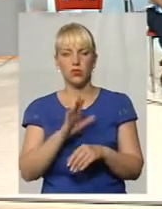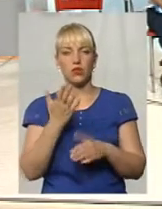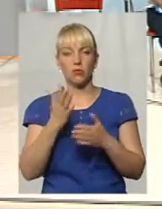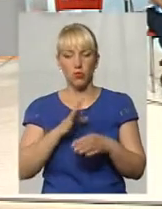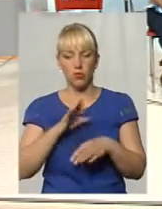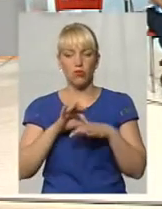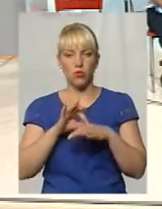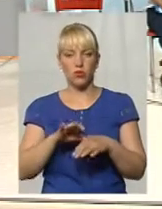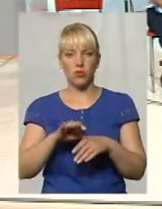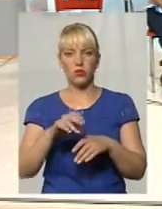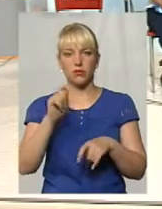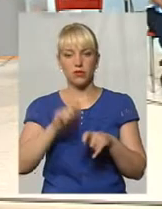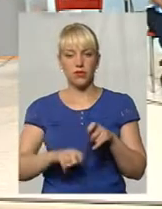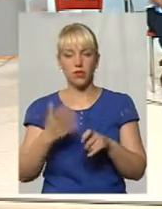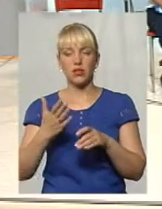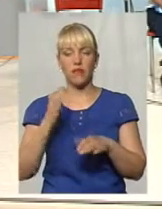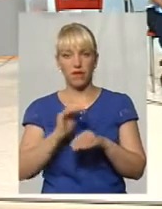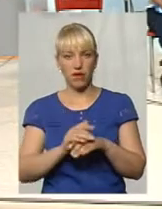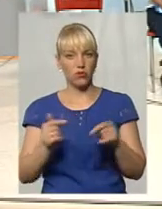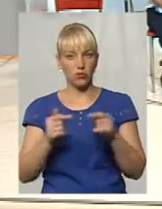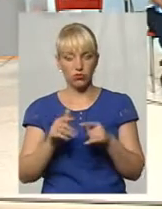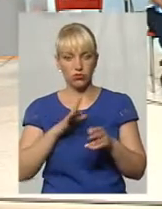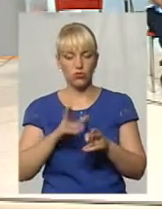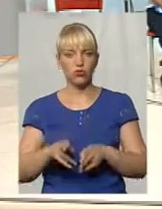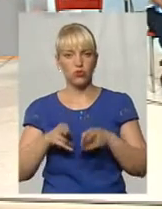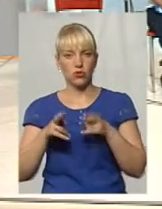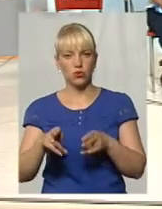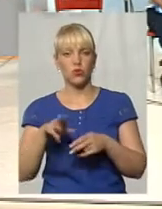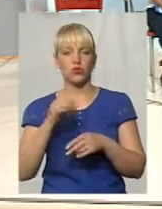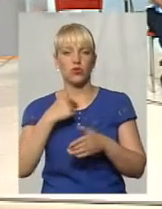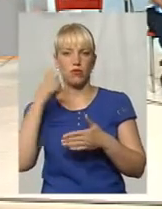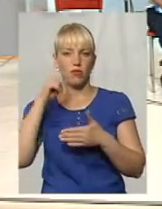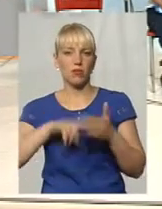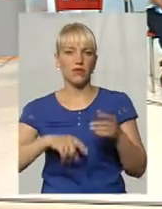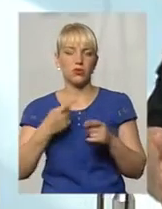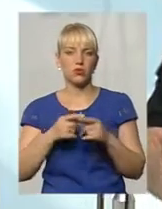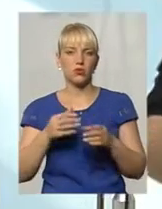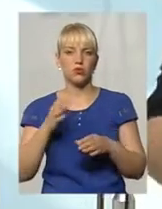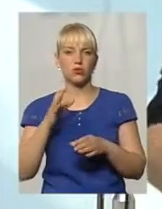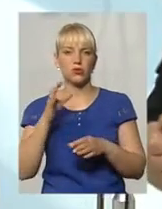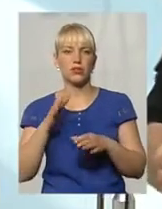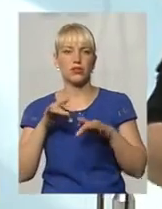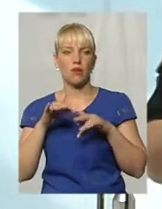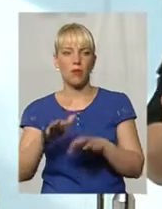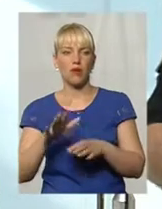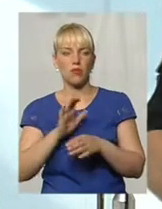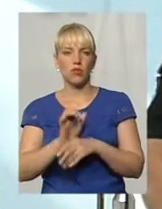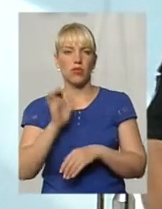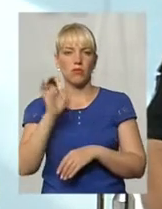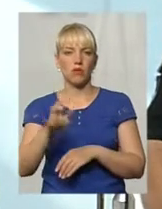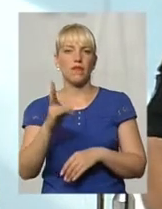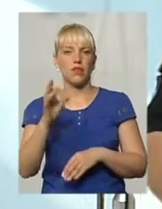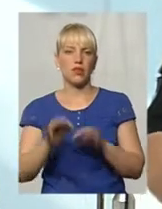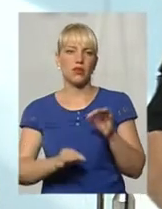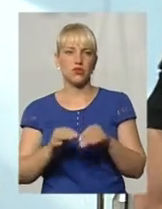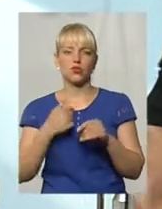Якщо був факт, задокументовано, що вчинення дійсно був злочин, я б впевнений, що справа направлена була до суду. Я не знаю всіх обставин